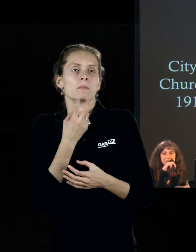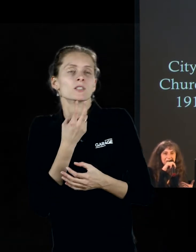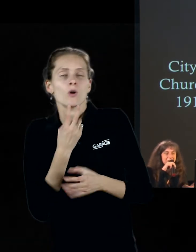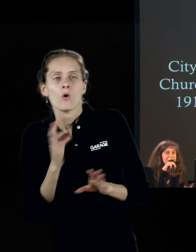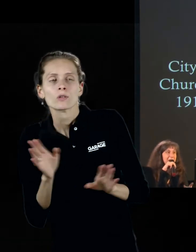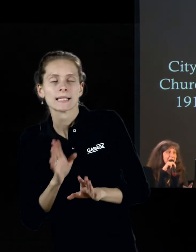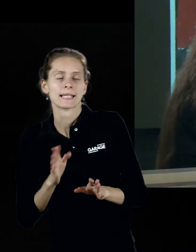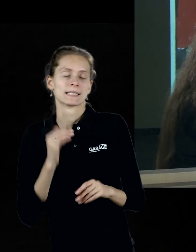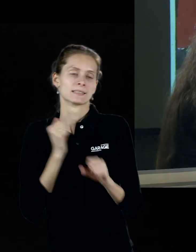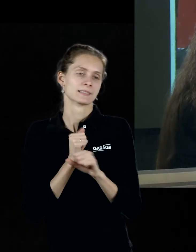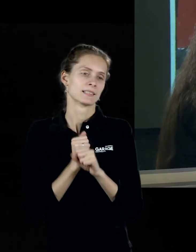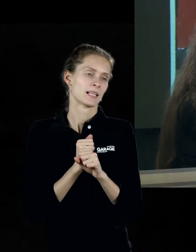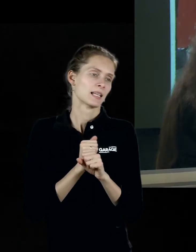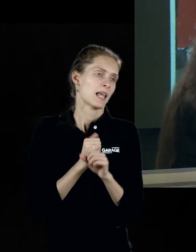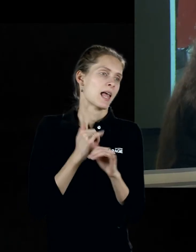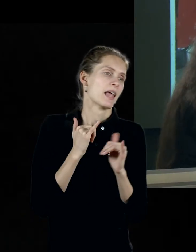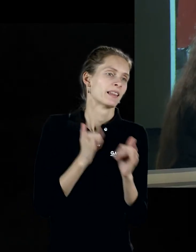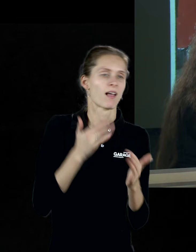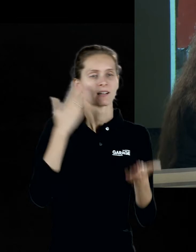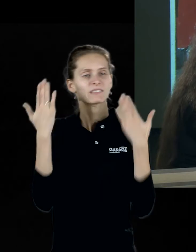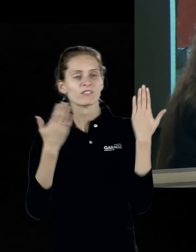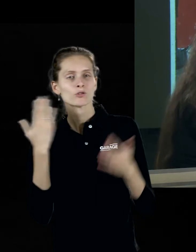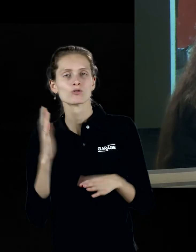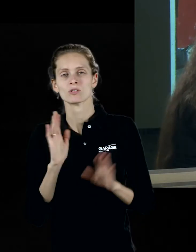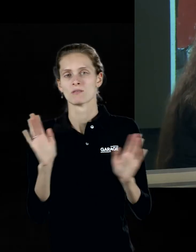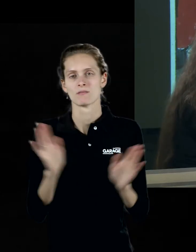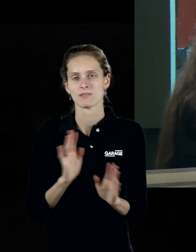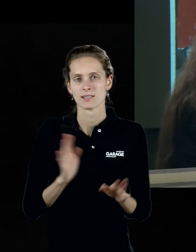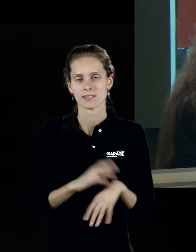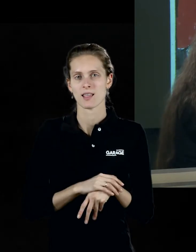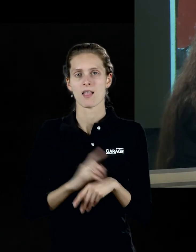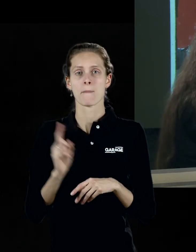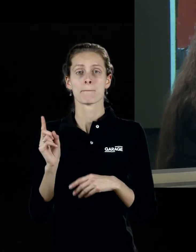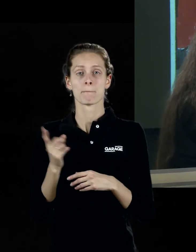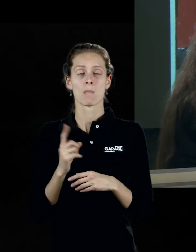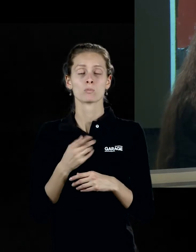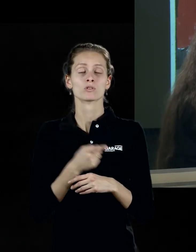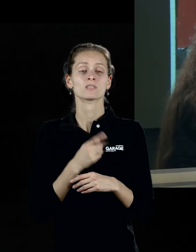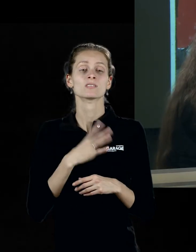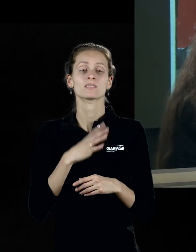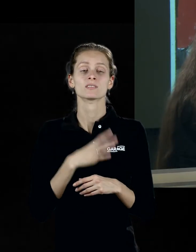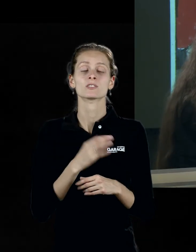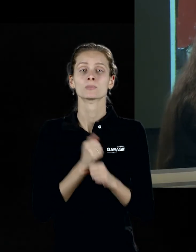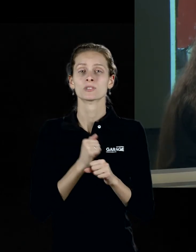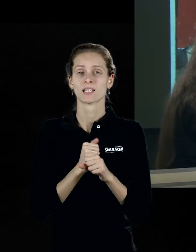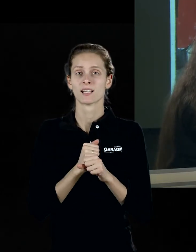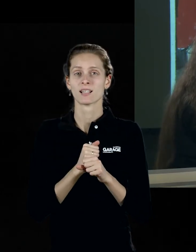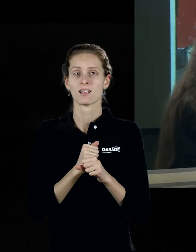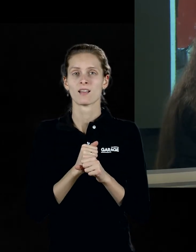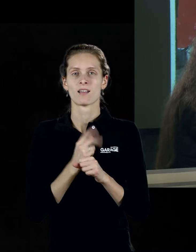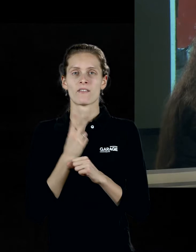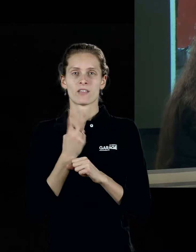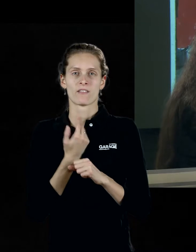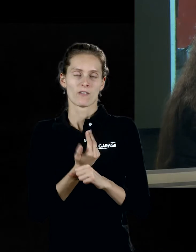сделаны ради, чтобы развлечь публику, потому что они как знак их